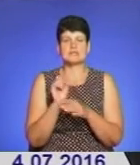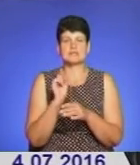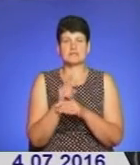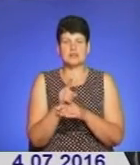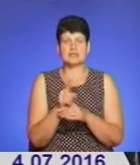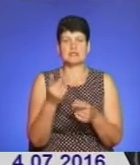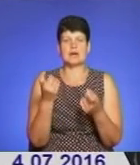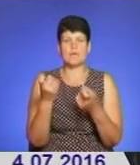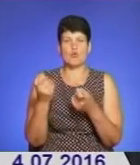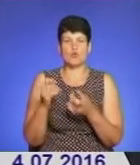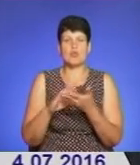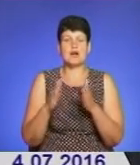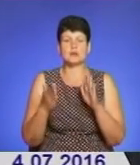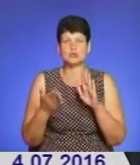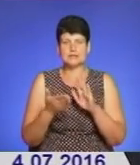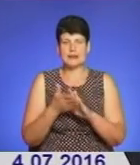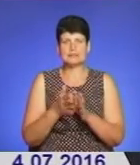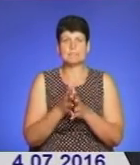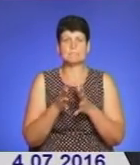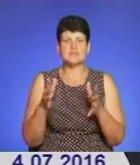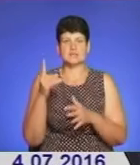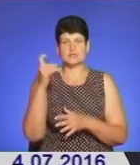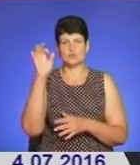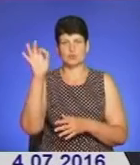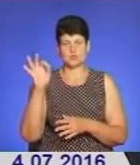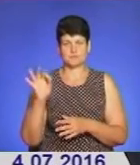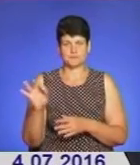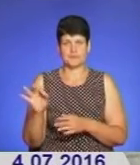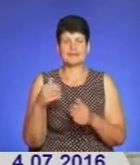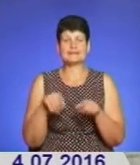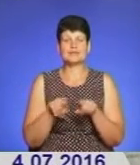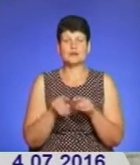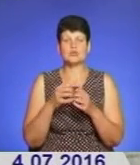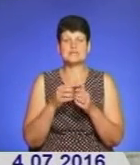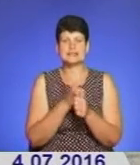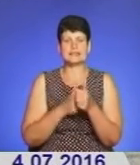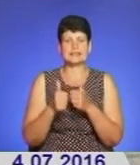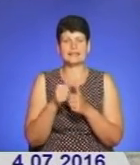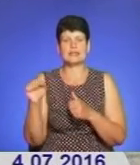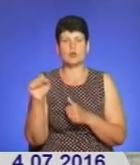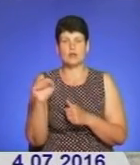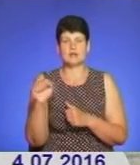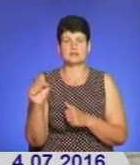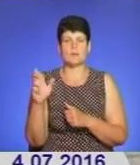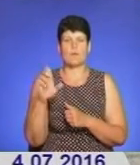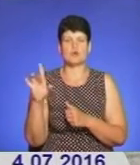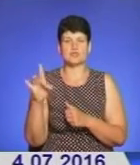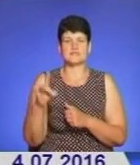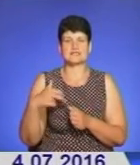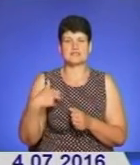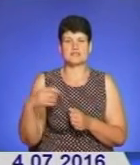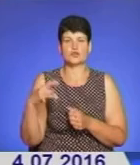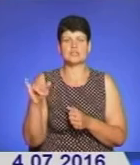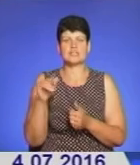військовослужбовців-контрактників більше, ніж на 100%. Також серед лідерів Теребовлянський, Борщівський та Заліщицький райони і